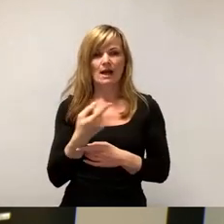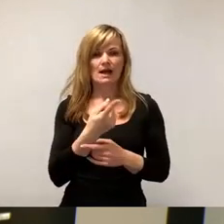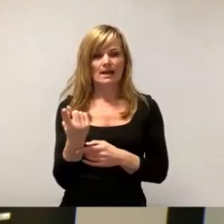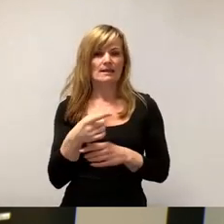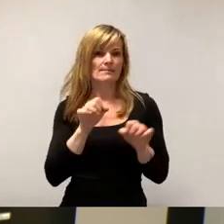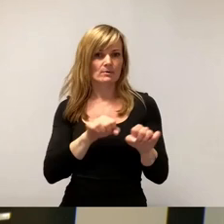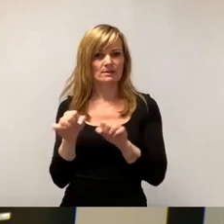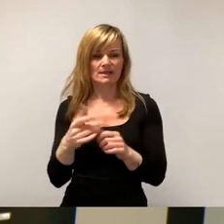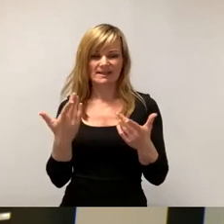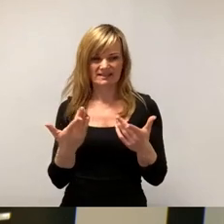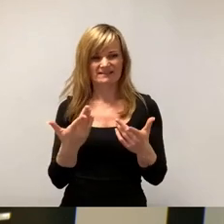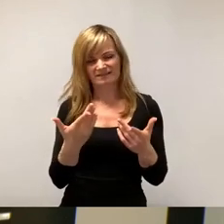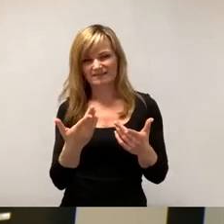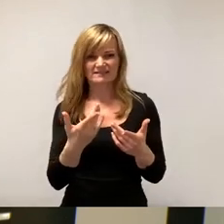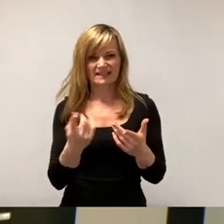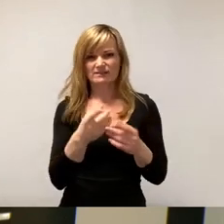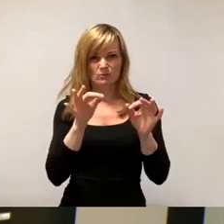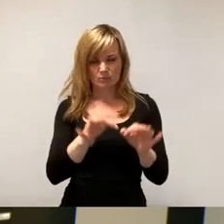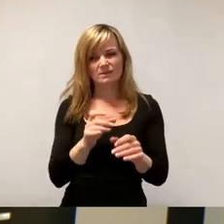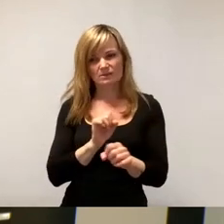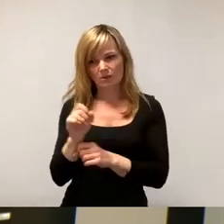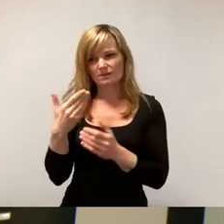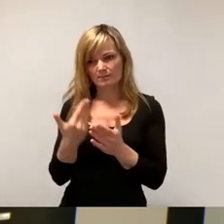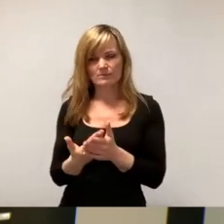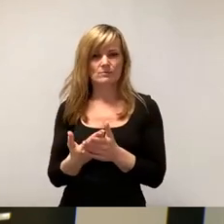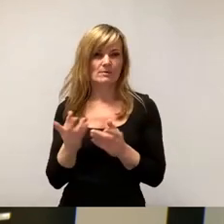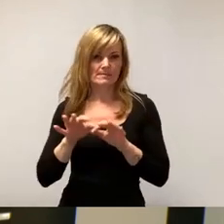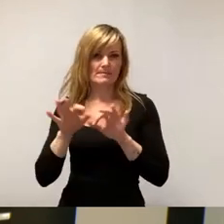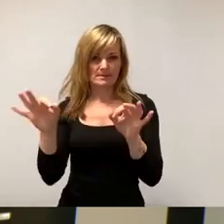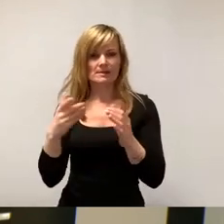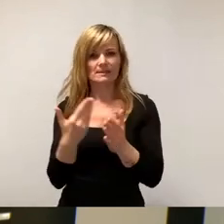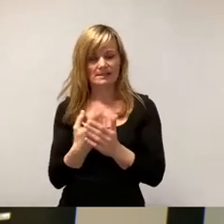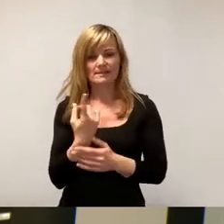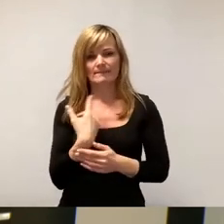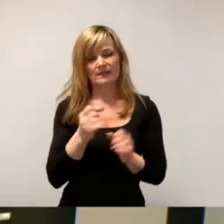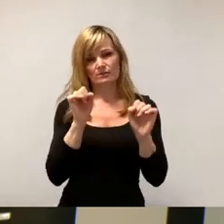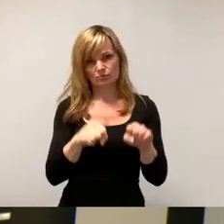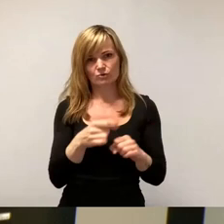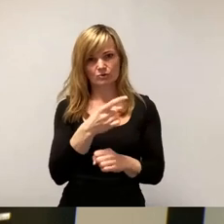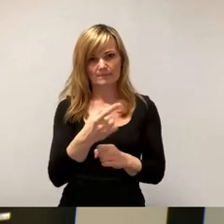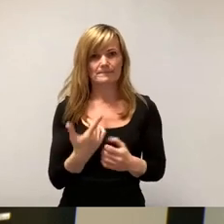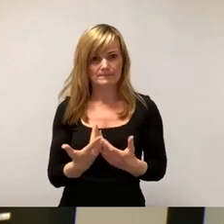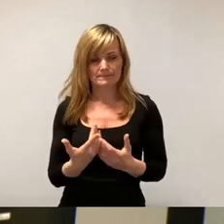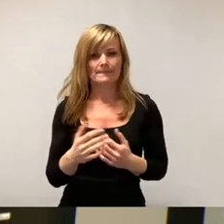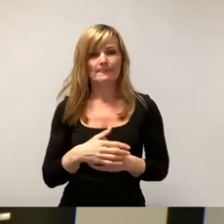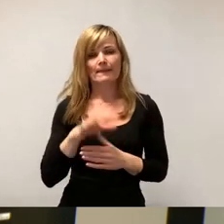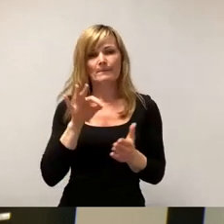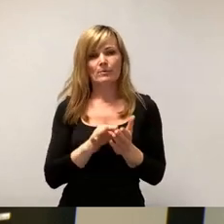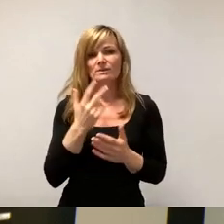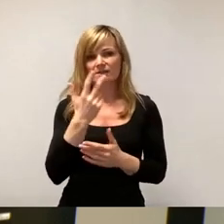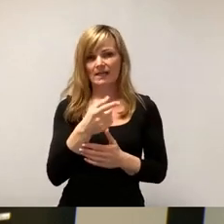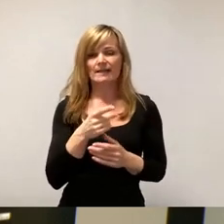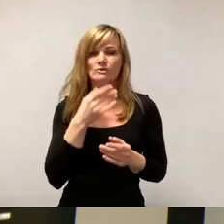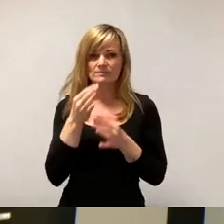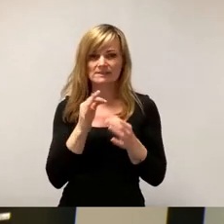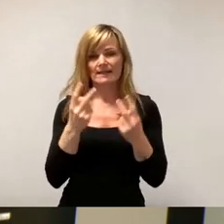beste. Entsprechend werden wir dem Abbau der Altverbindlichkeiten als FDP-Fraktion zustimmen. Dabei ist insbesondere Punkt 3 wichtig, solche Maßnahmen